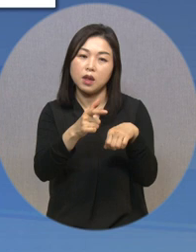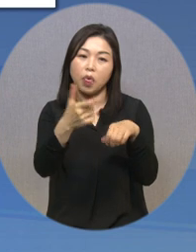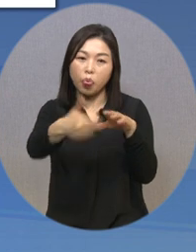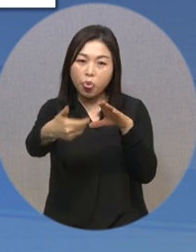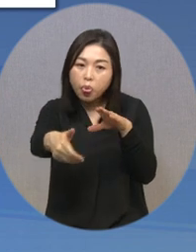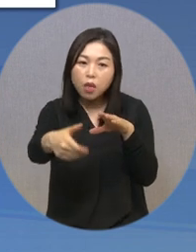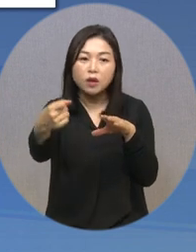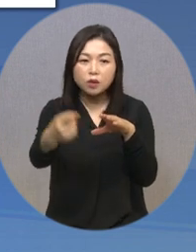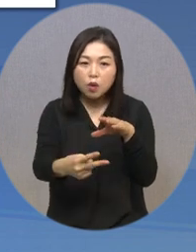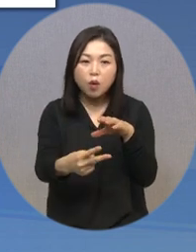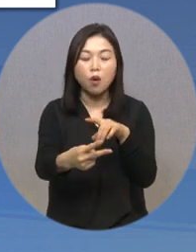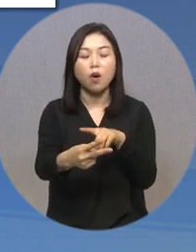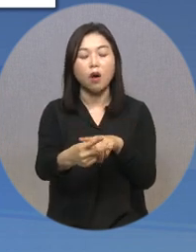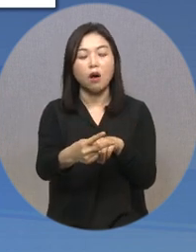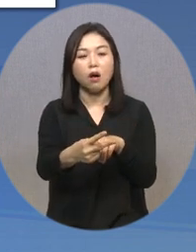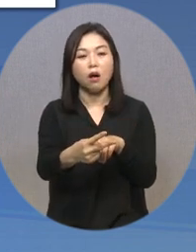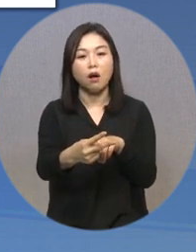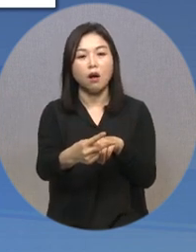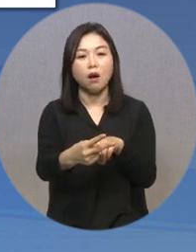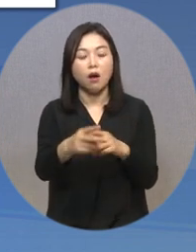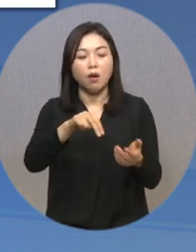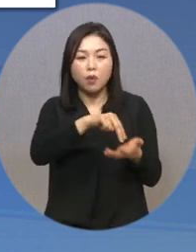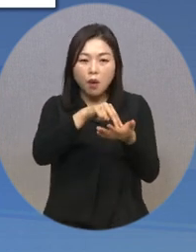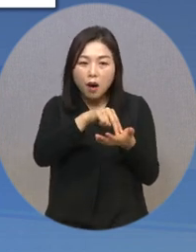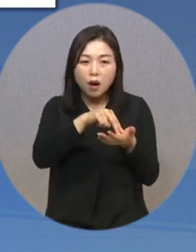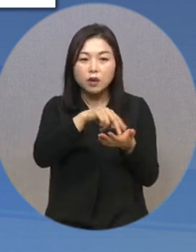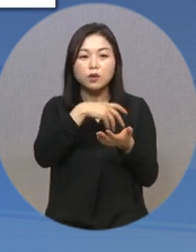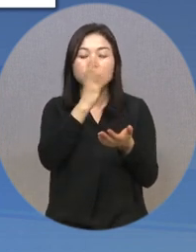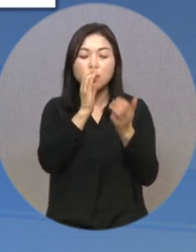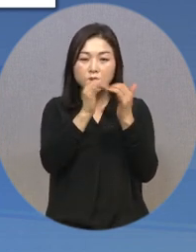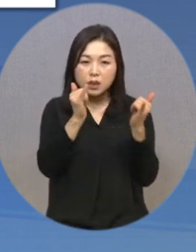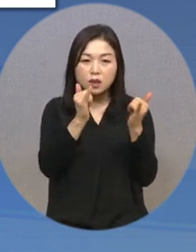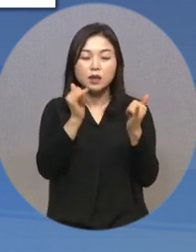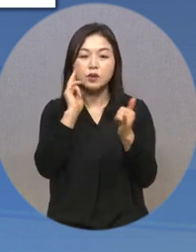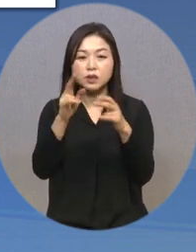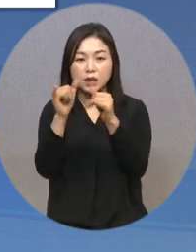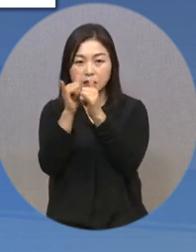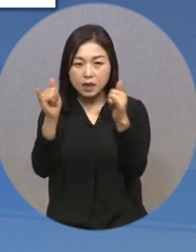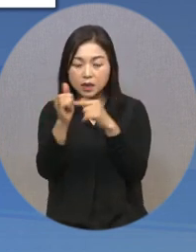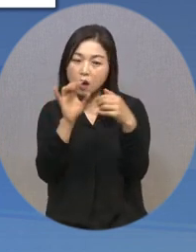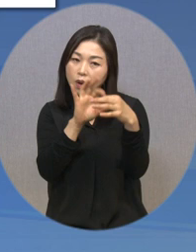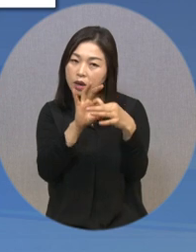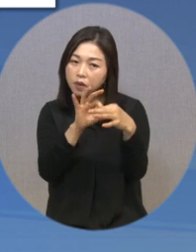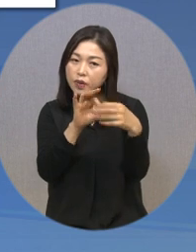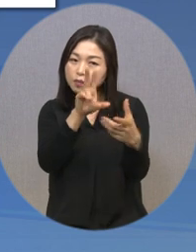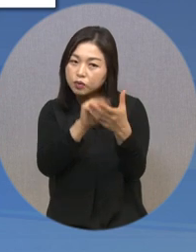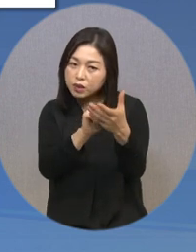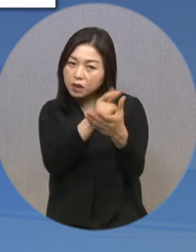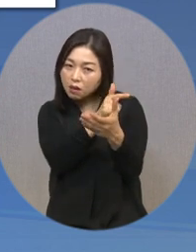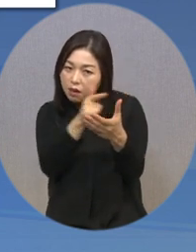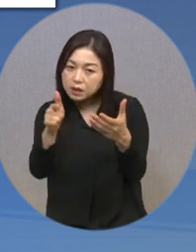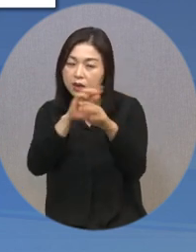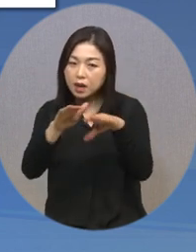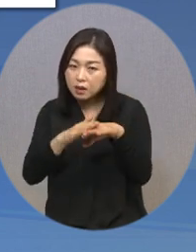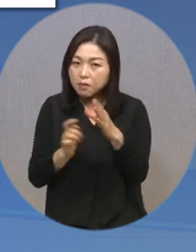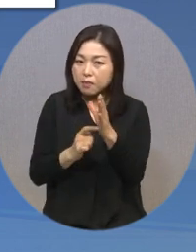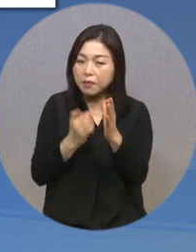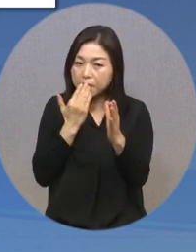복권 오인이나 중증 장애인 등의 위험 상황에도 신속하게 대처할 수 있을 것으로 기대하고 있습니다.